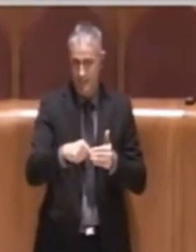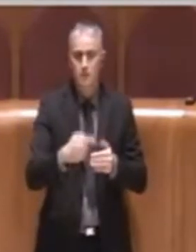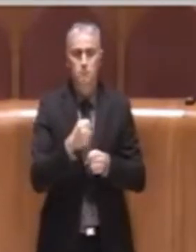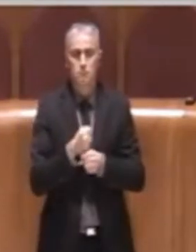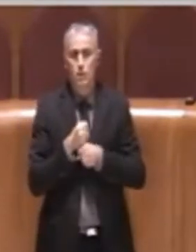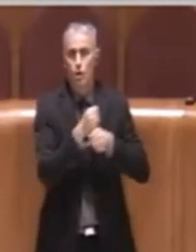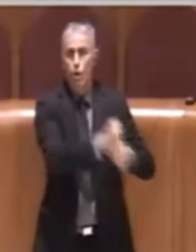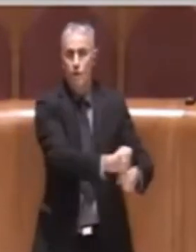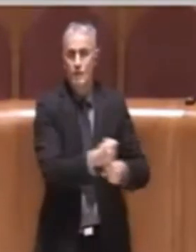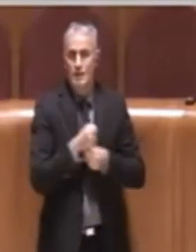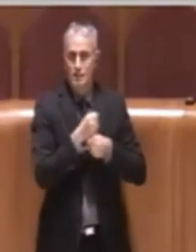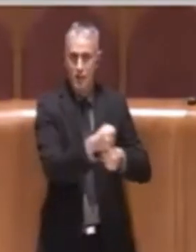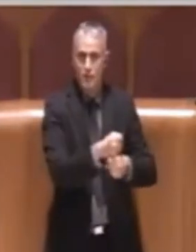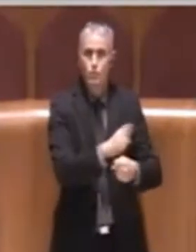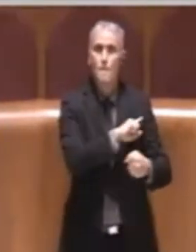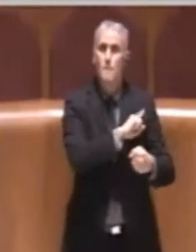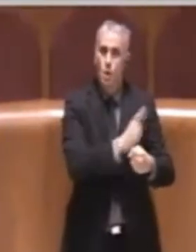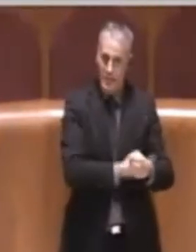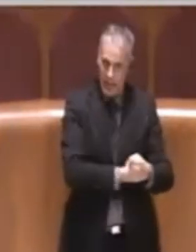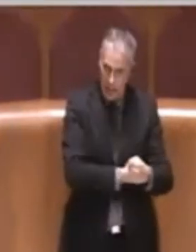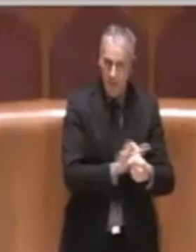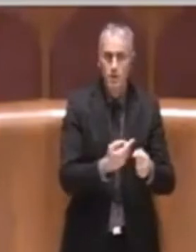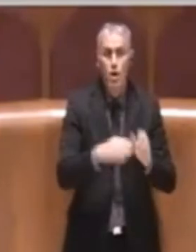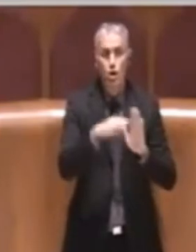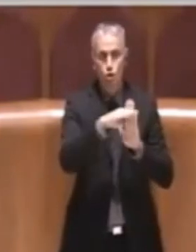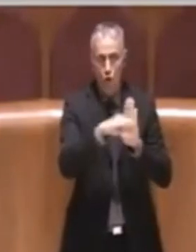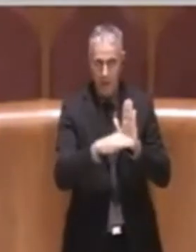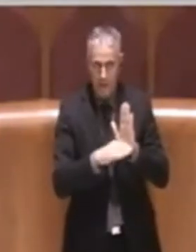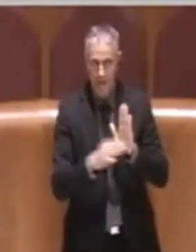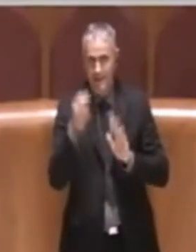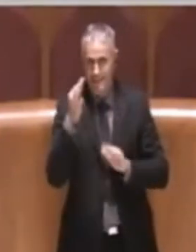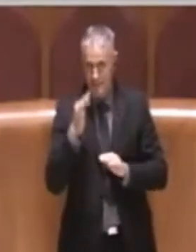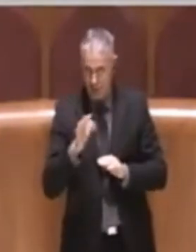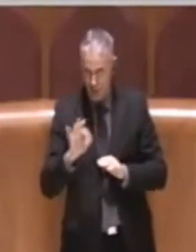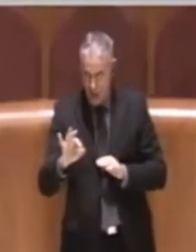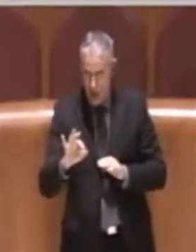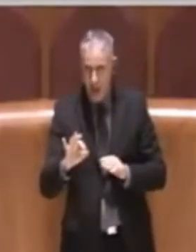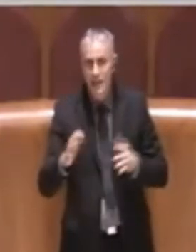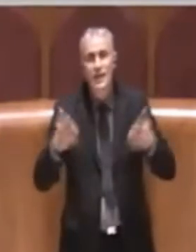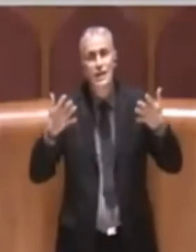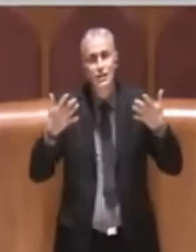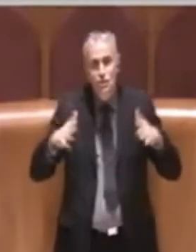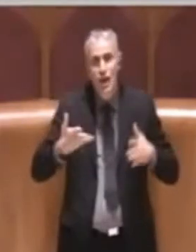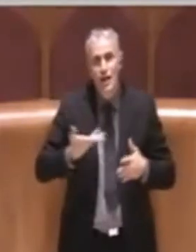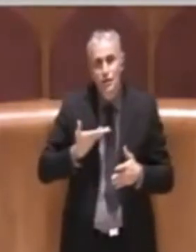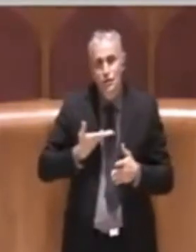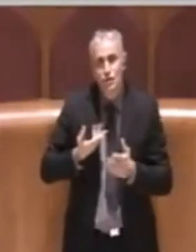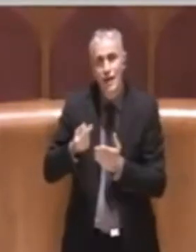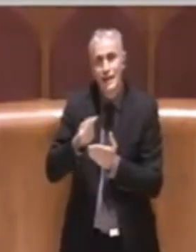poteri e normative speciali che si inserisce già in un disegno